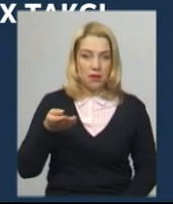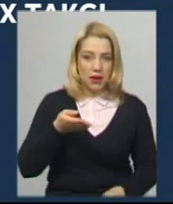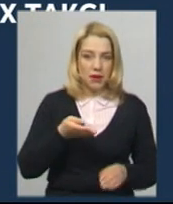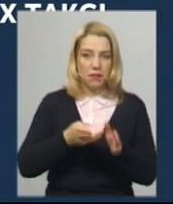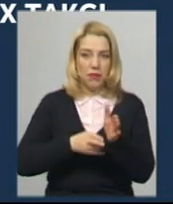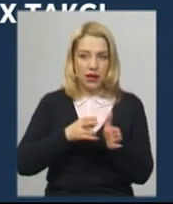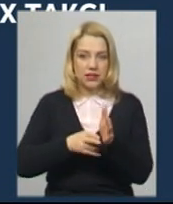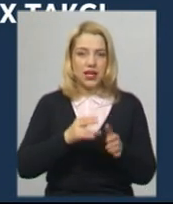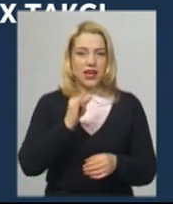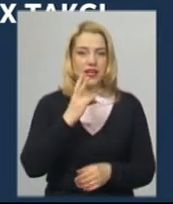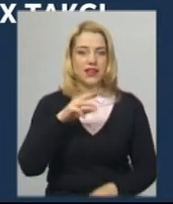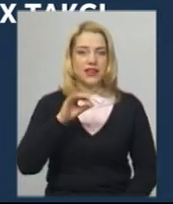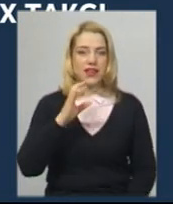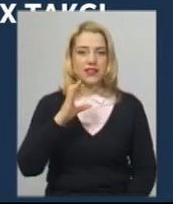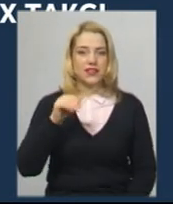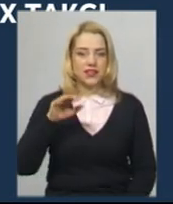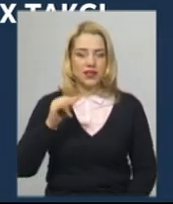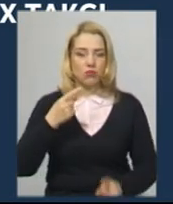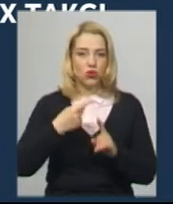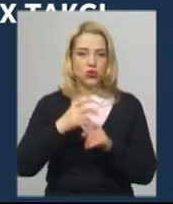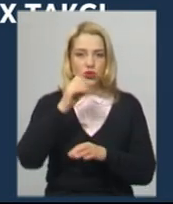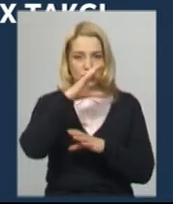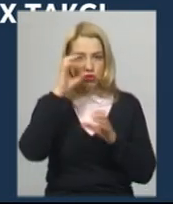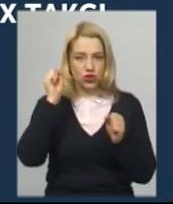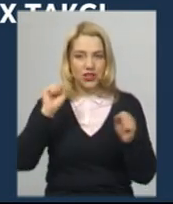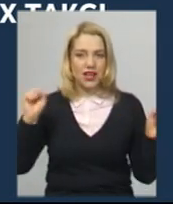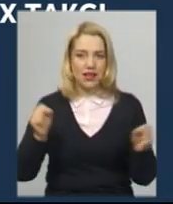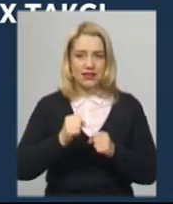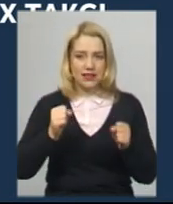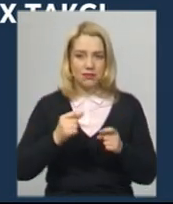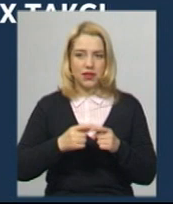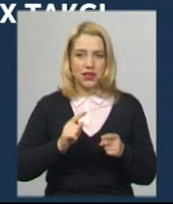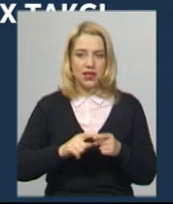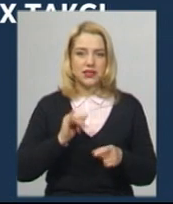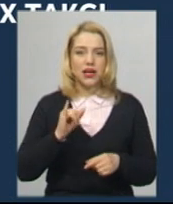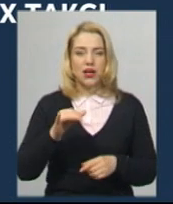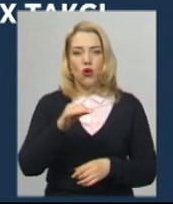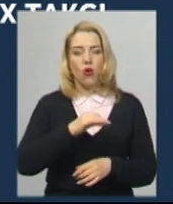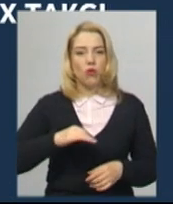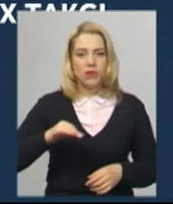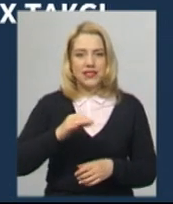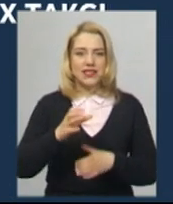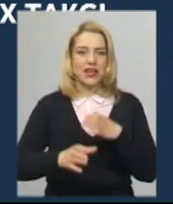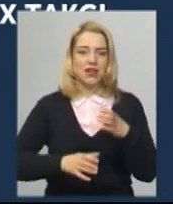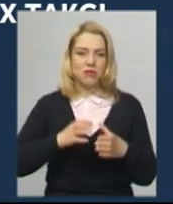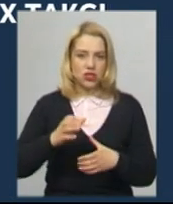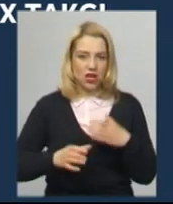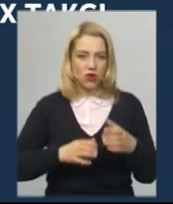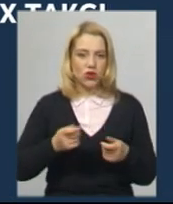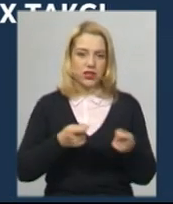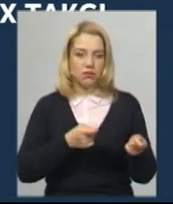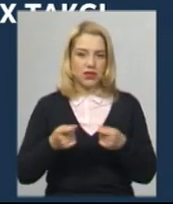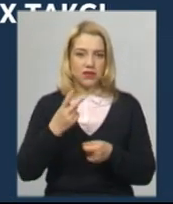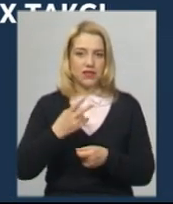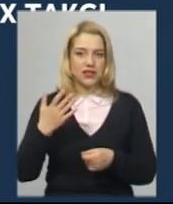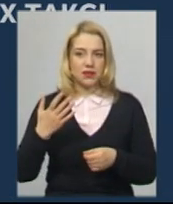«Інтерсіті плюс» та «Нічний експрес». Та запуск з 9 червня міжобласних і міжнародних автомобільних перевезень, зокрема